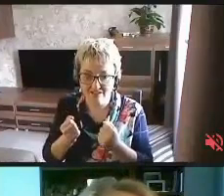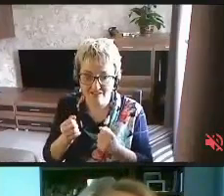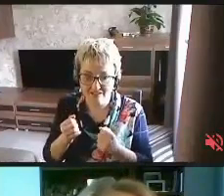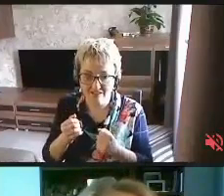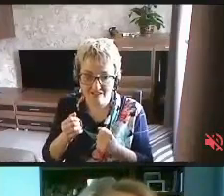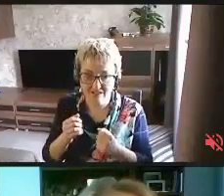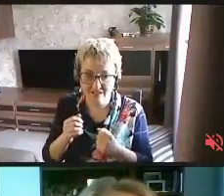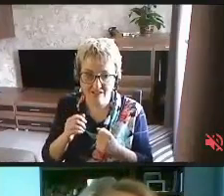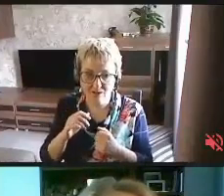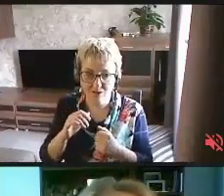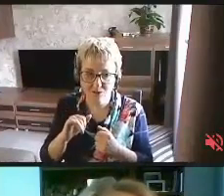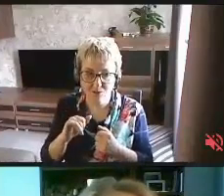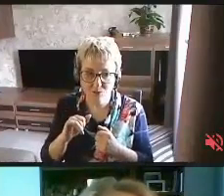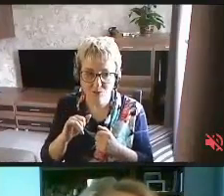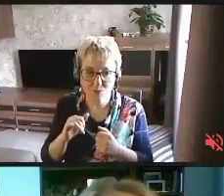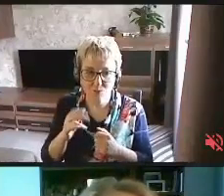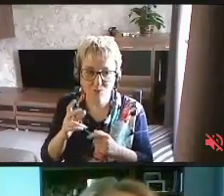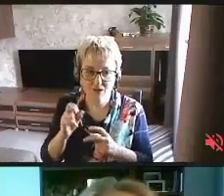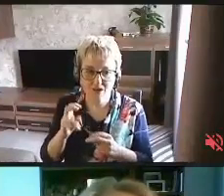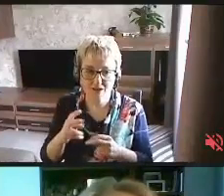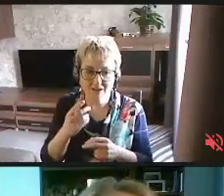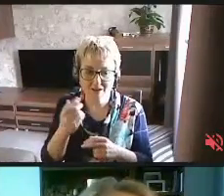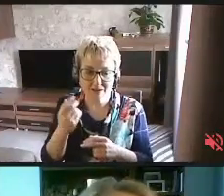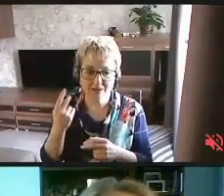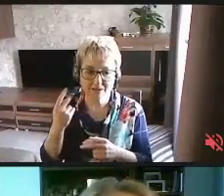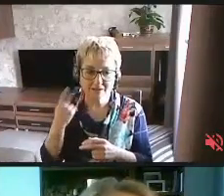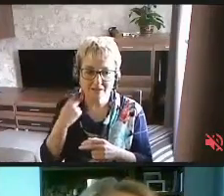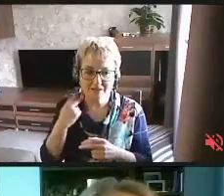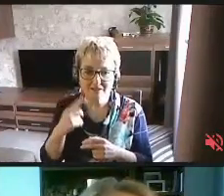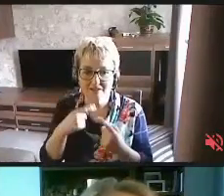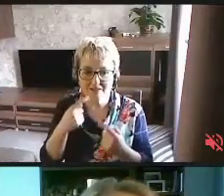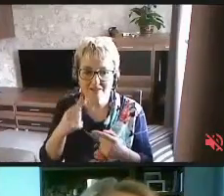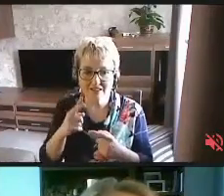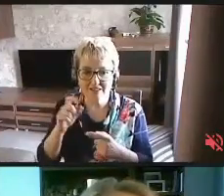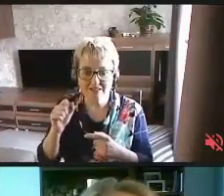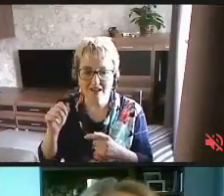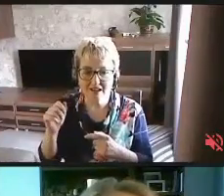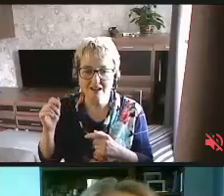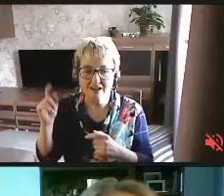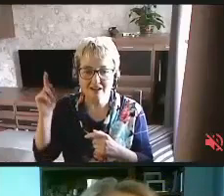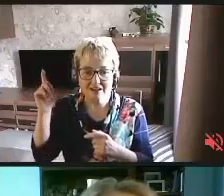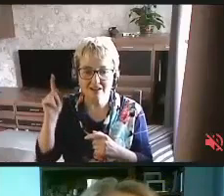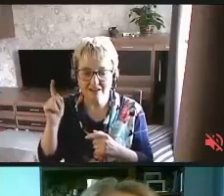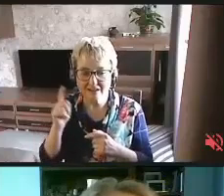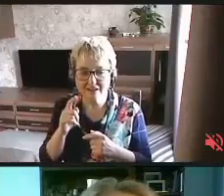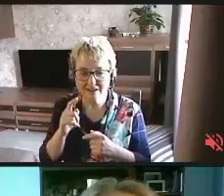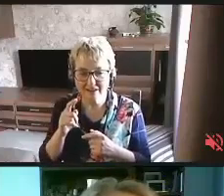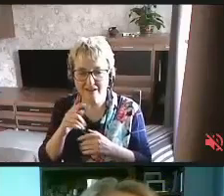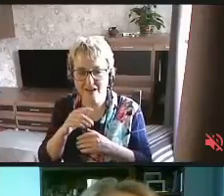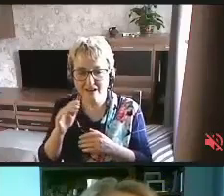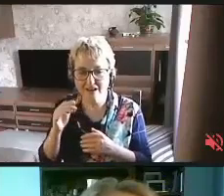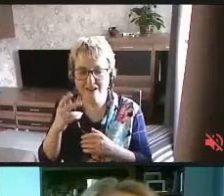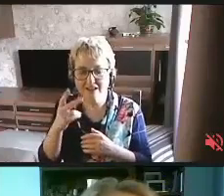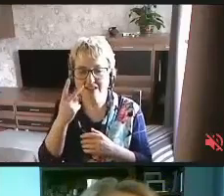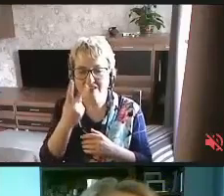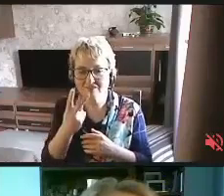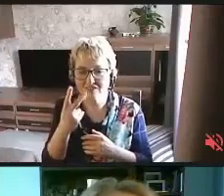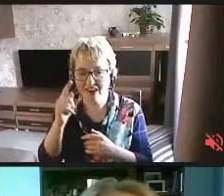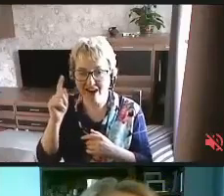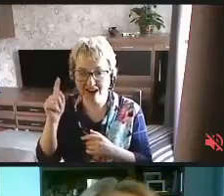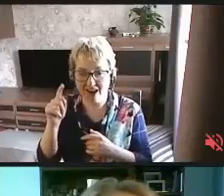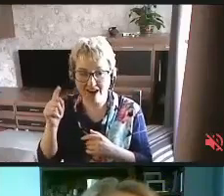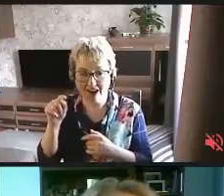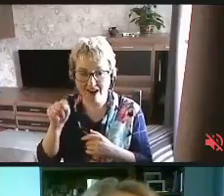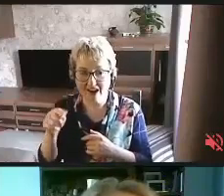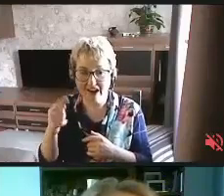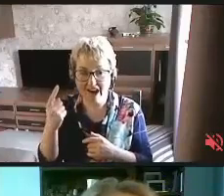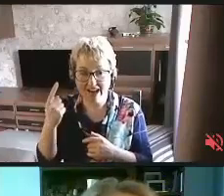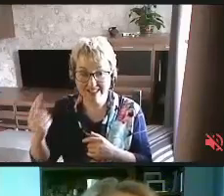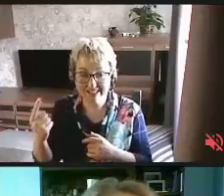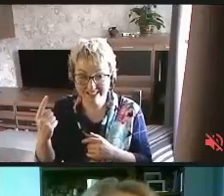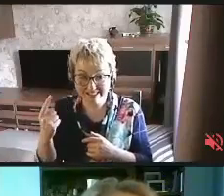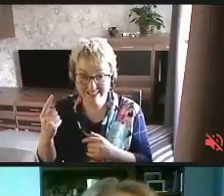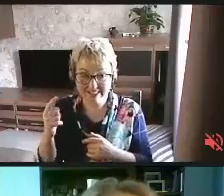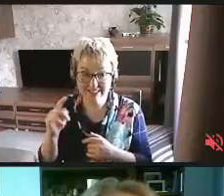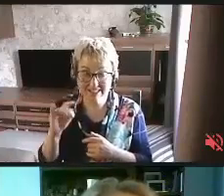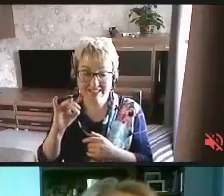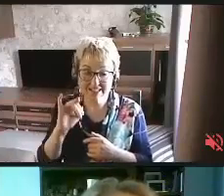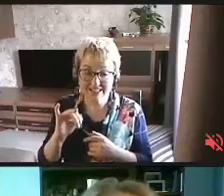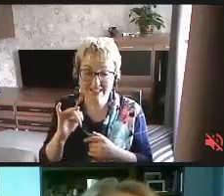WCAG, да, как его называют наши заокеанские друзья, 2.1 и